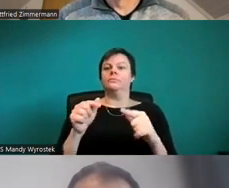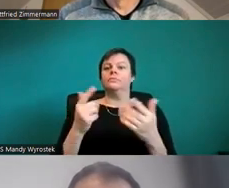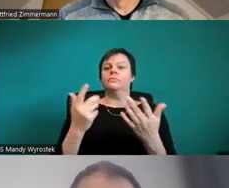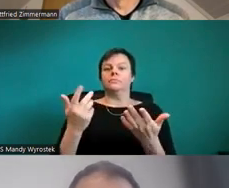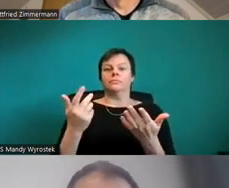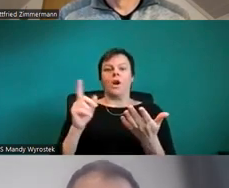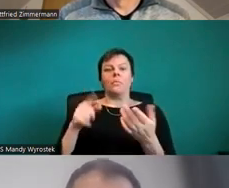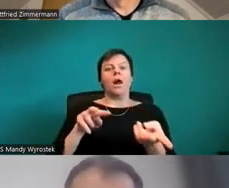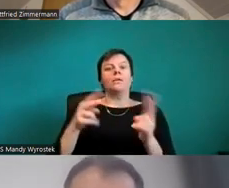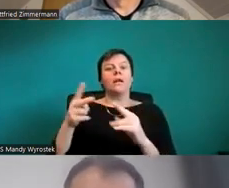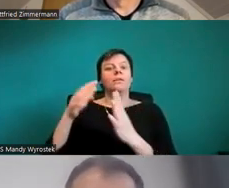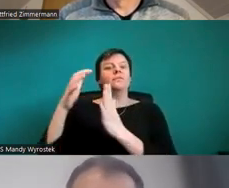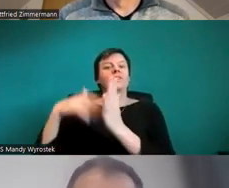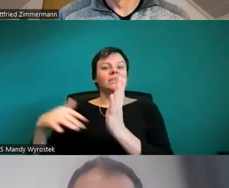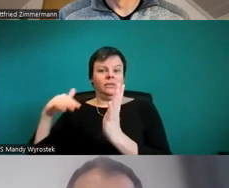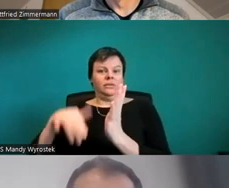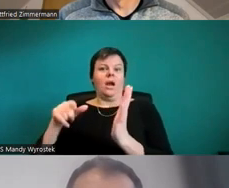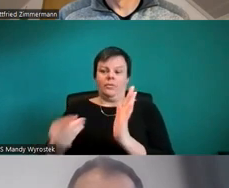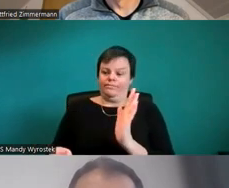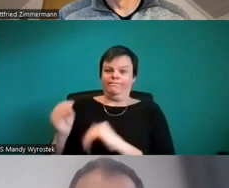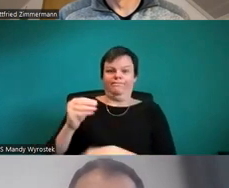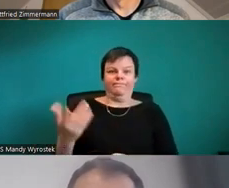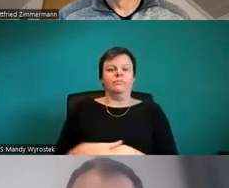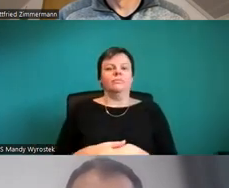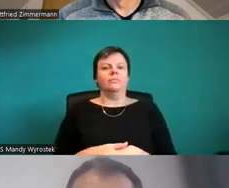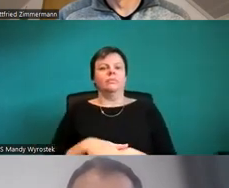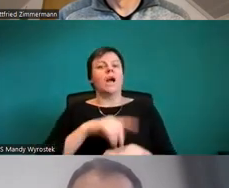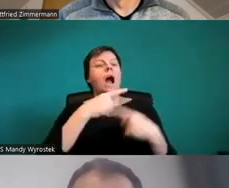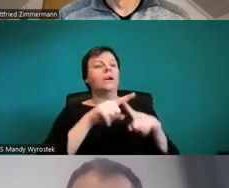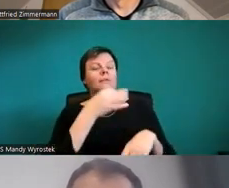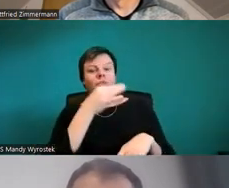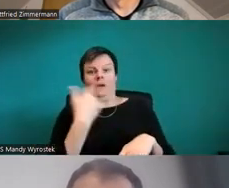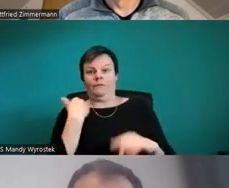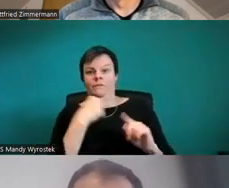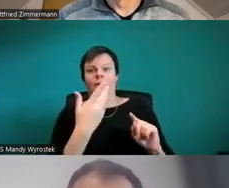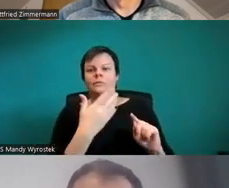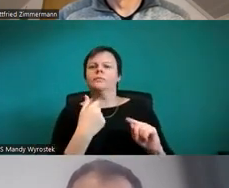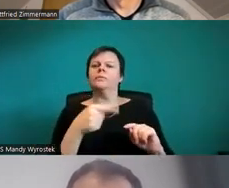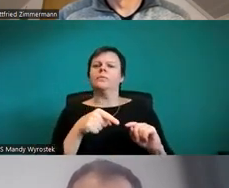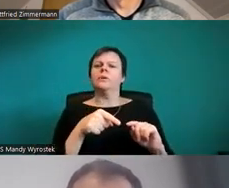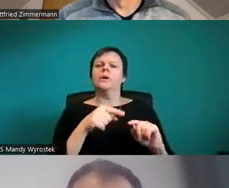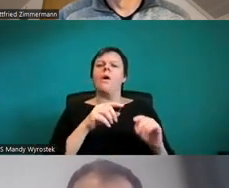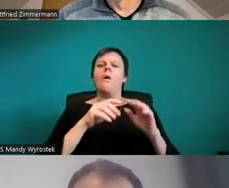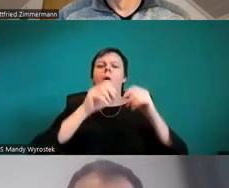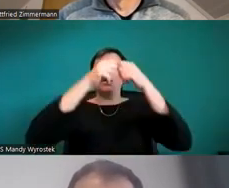Okay, eine weitere Frage war, wie kann man Organigramme barrierefrei gestalten?